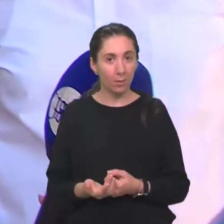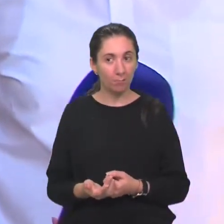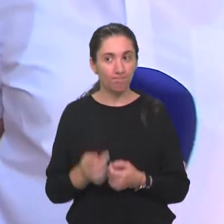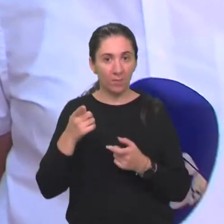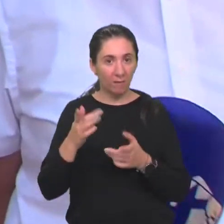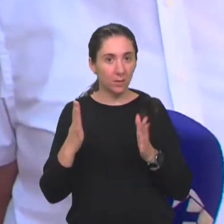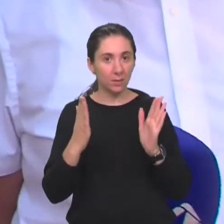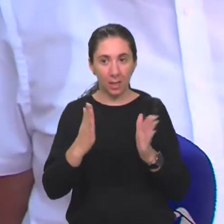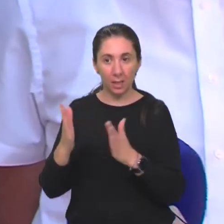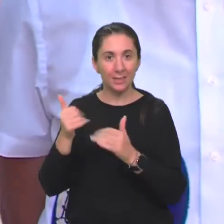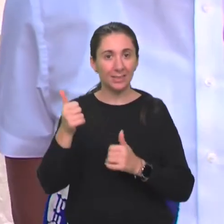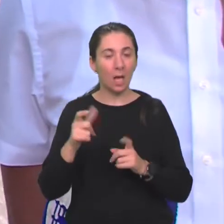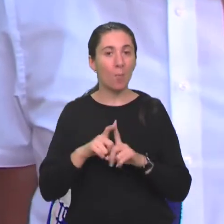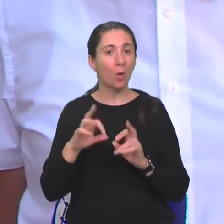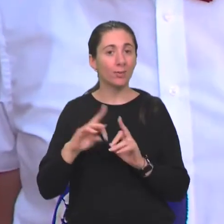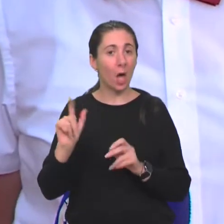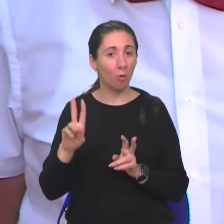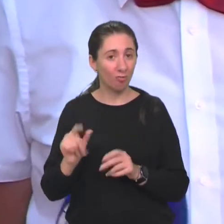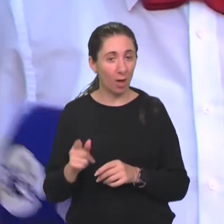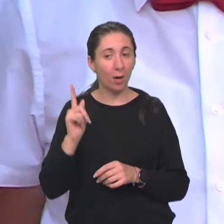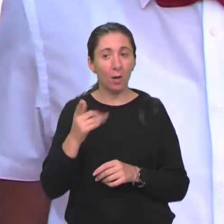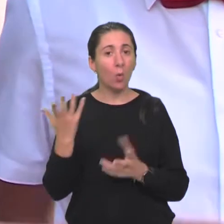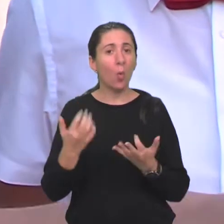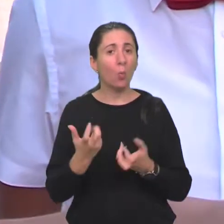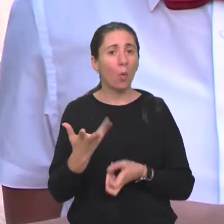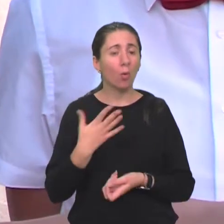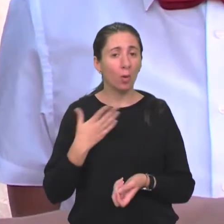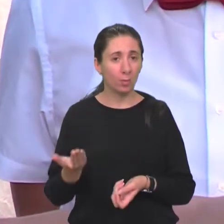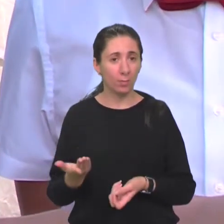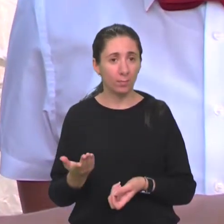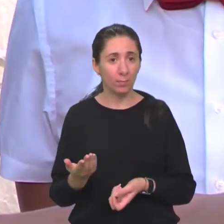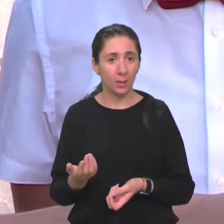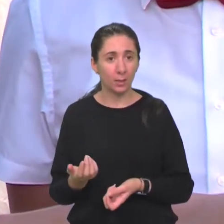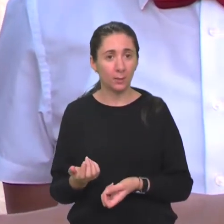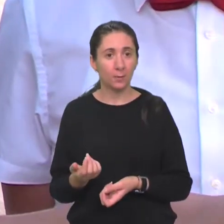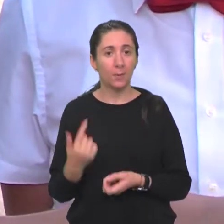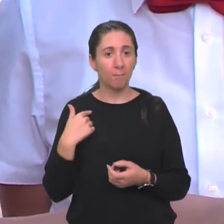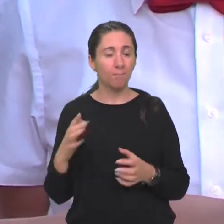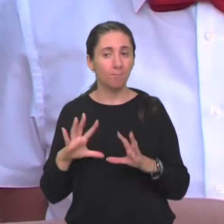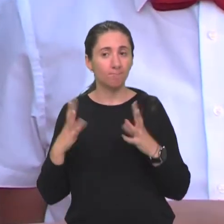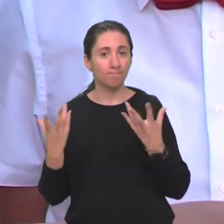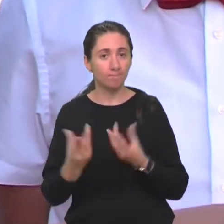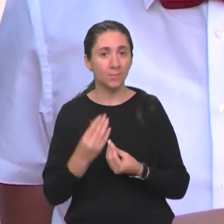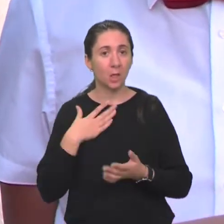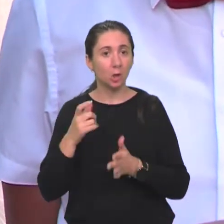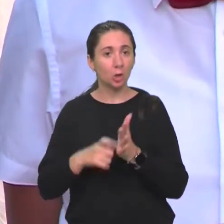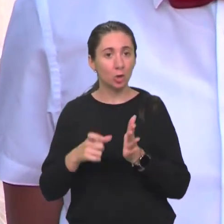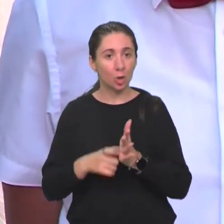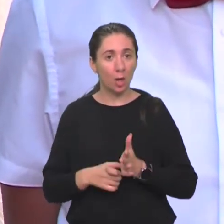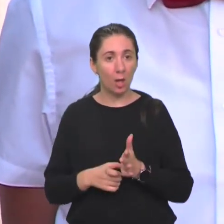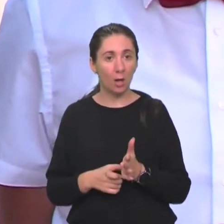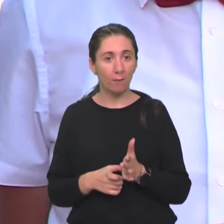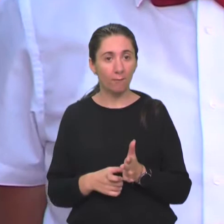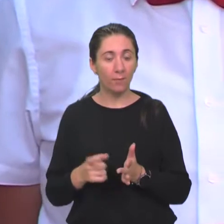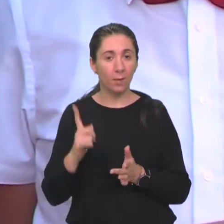orijentirani ste samo na Daruvaru, predpostavljam, i koliko vas imi? Pa u biti, okupljamo naše članove čak